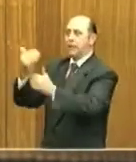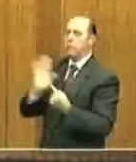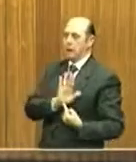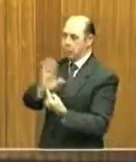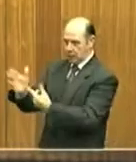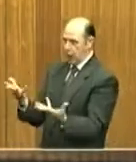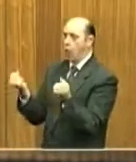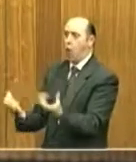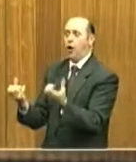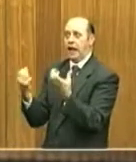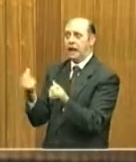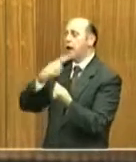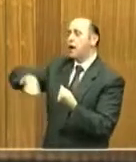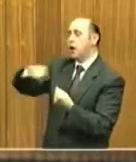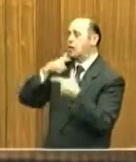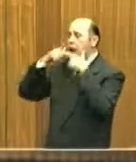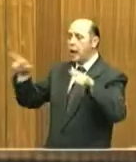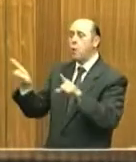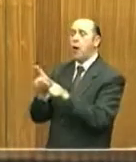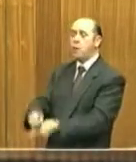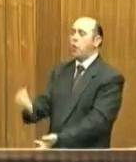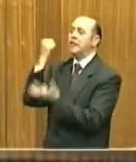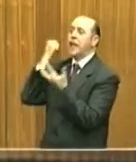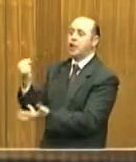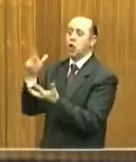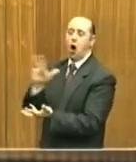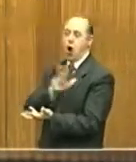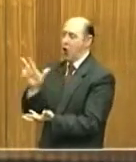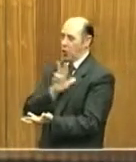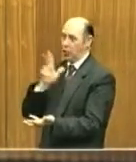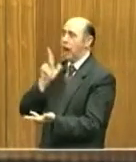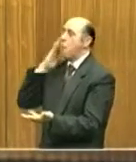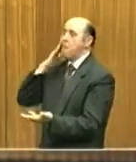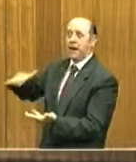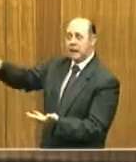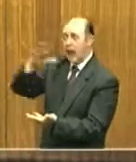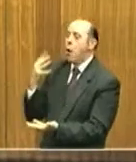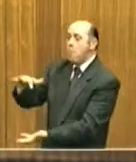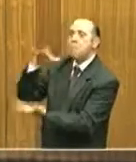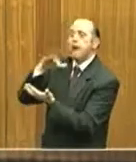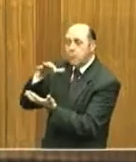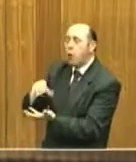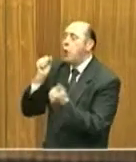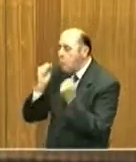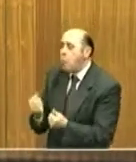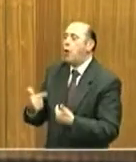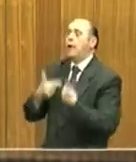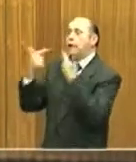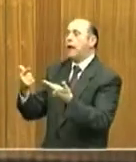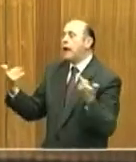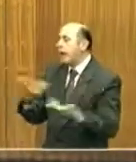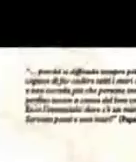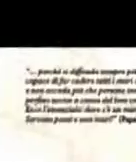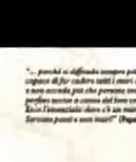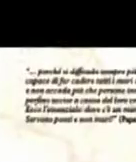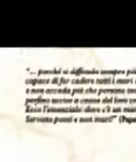concretamente che la nostra lingua è un tesoro dell'umanità e un patrimonio che può generare anche grandi opportunità per